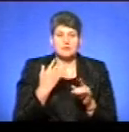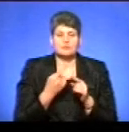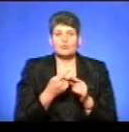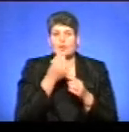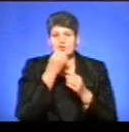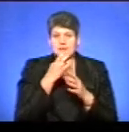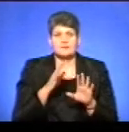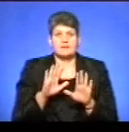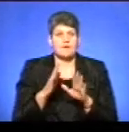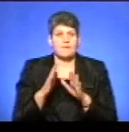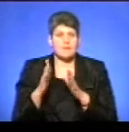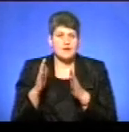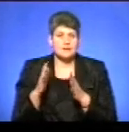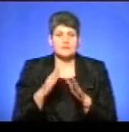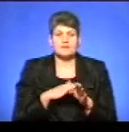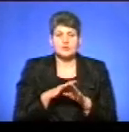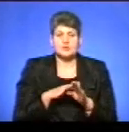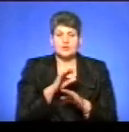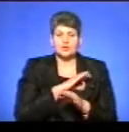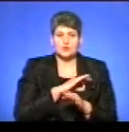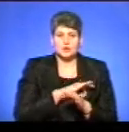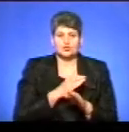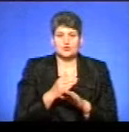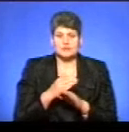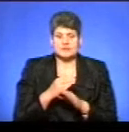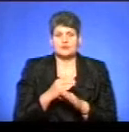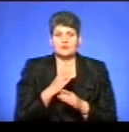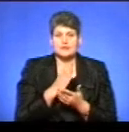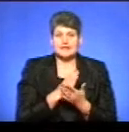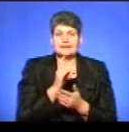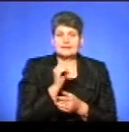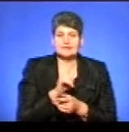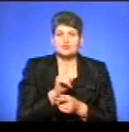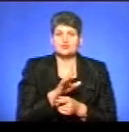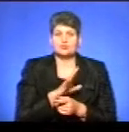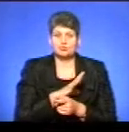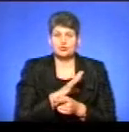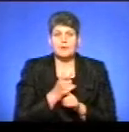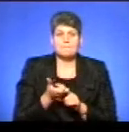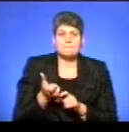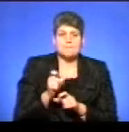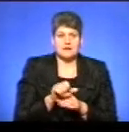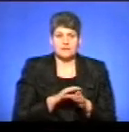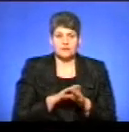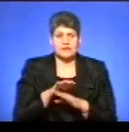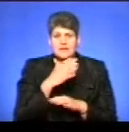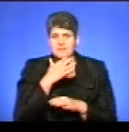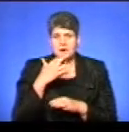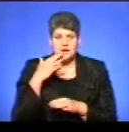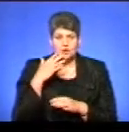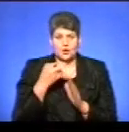позитивними моментами при виконанні дохідної частини бюджету є те, що відбулося перевиконання багатьох